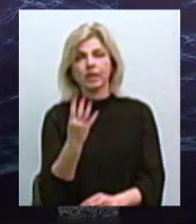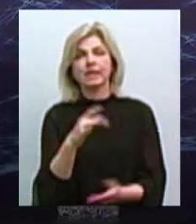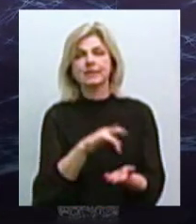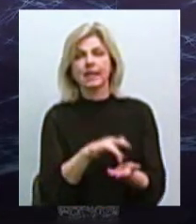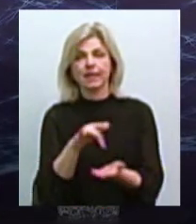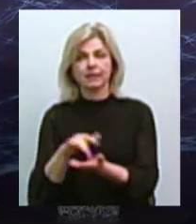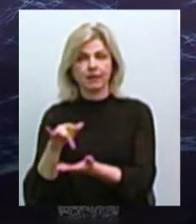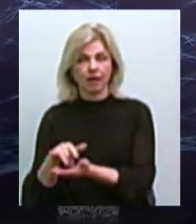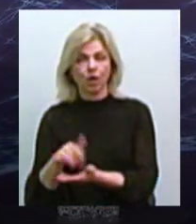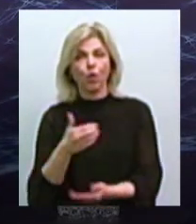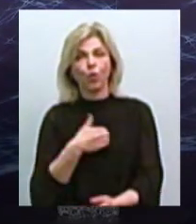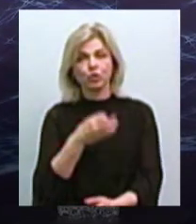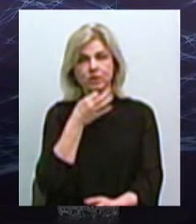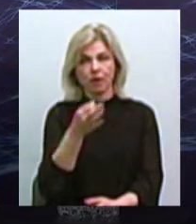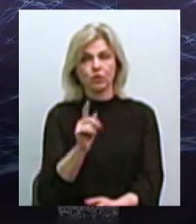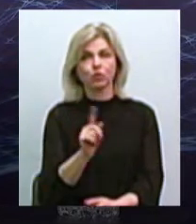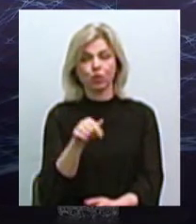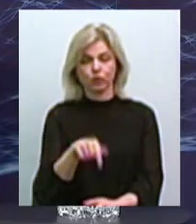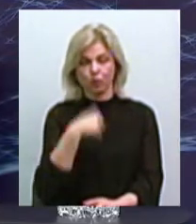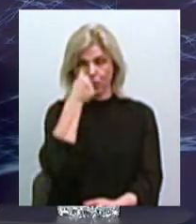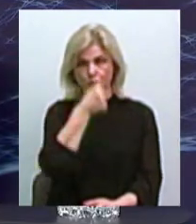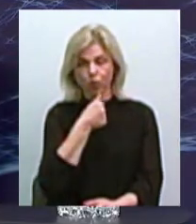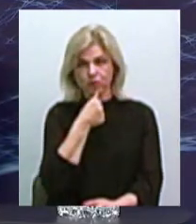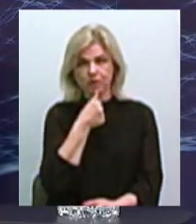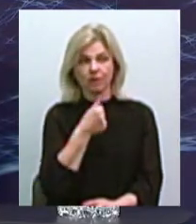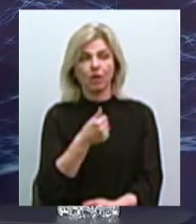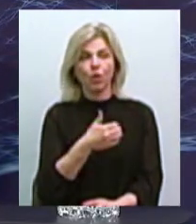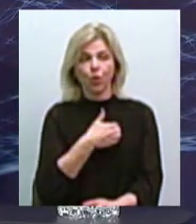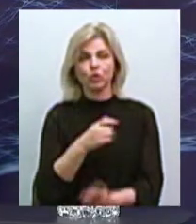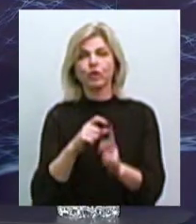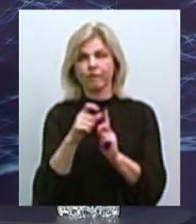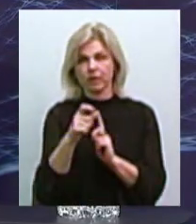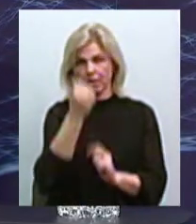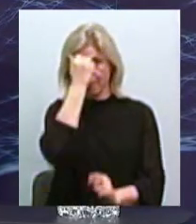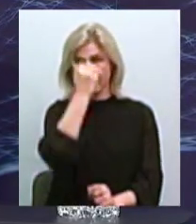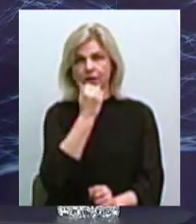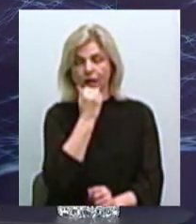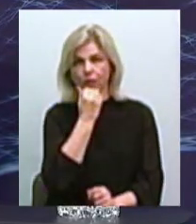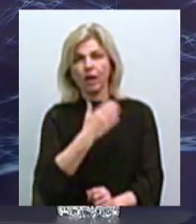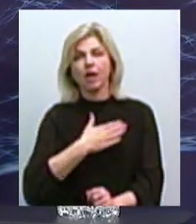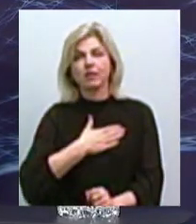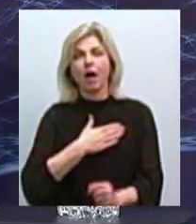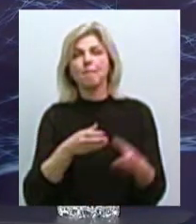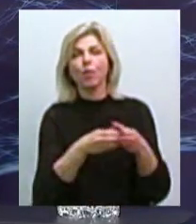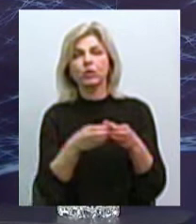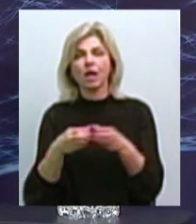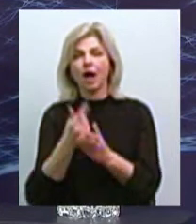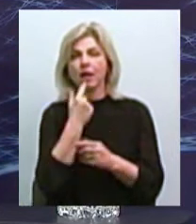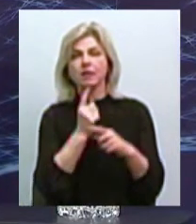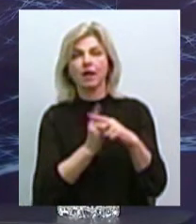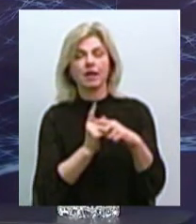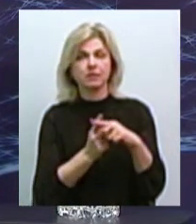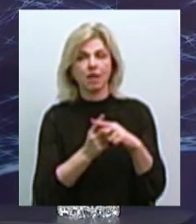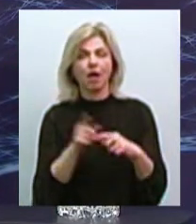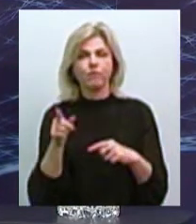центрах. Я хочу сказати, що в цьому році ми, і хочу виразити подяку нашим підрозділам Червоного Христа, вони